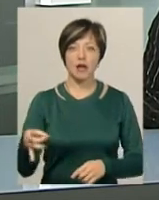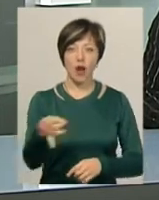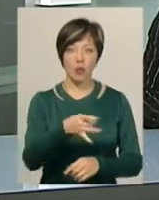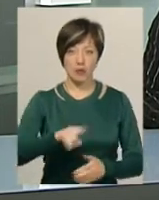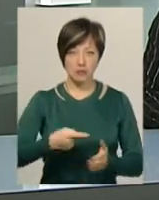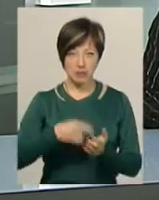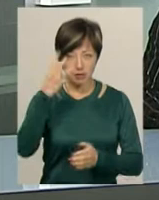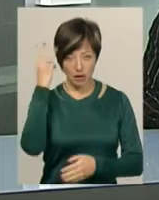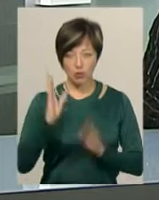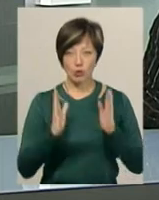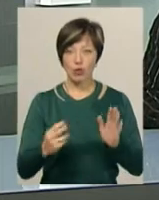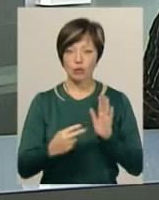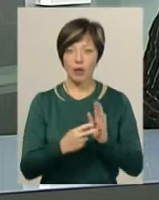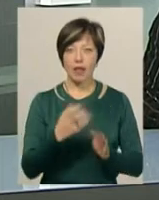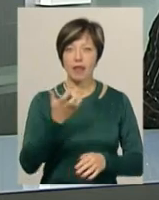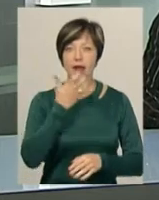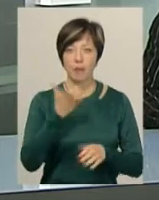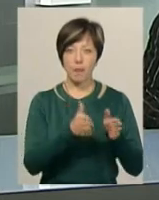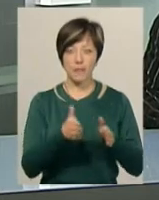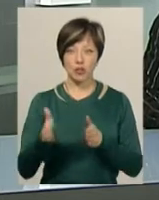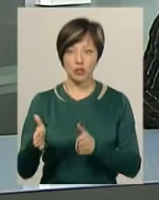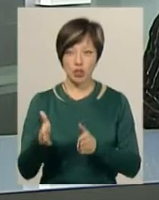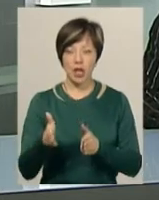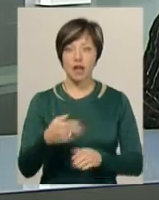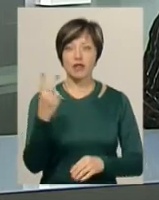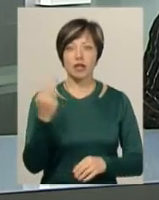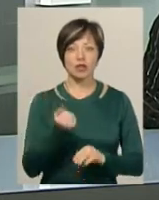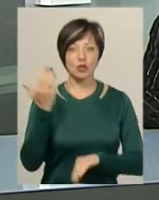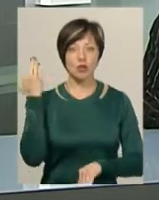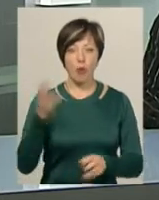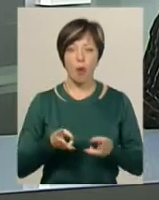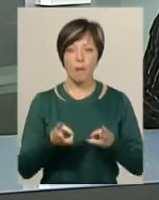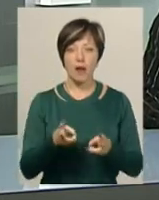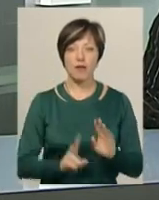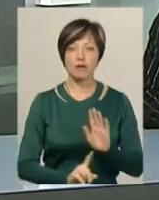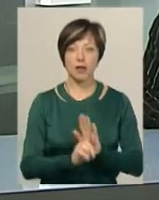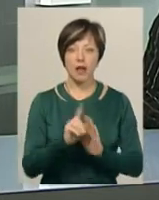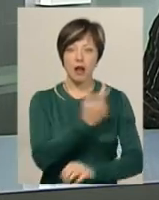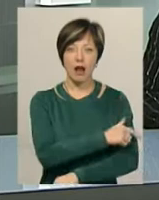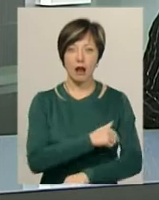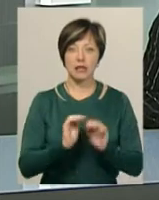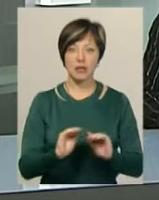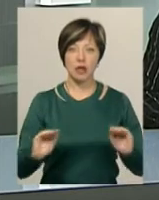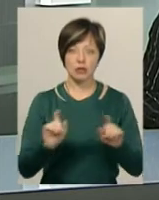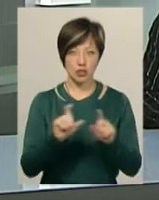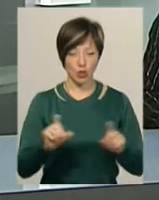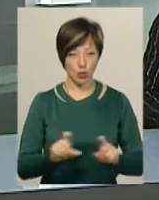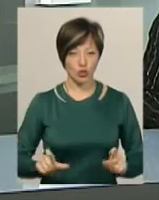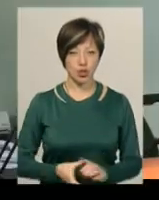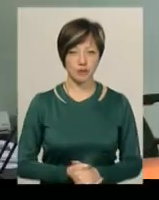Хмельницького будуть підключені до тепломережі. Нагадаю, два тижні тому опалення вімкнули у лікарнях та дитячих садочках.